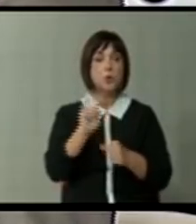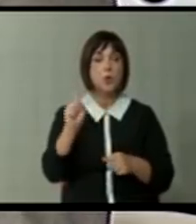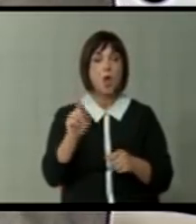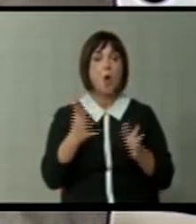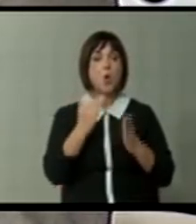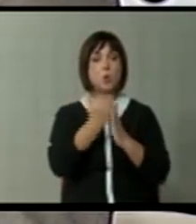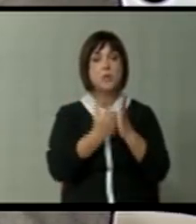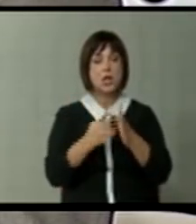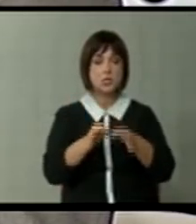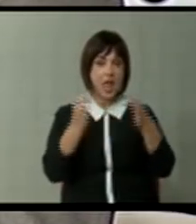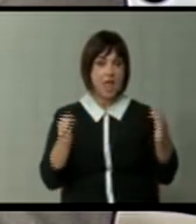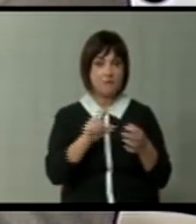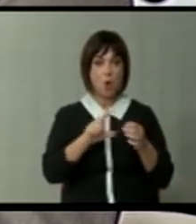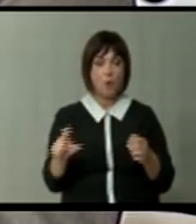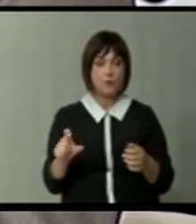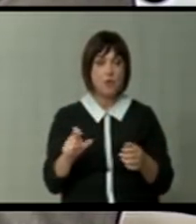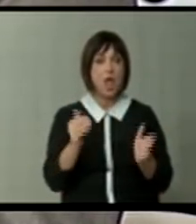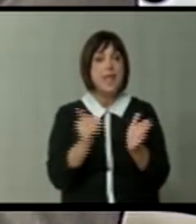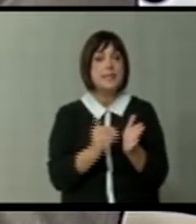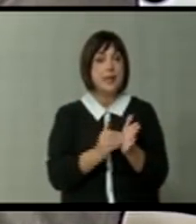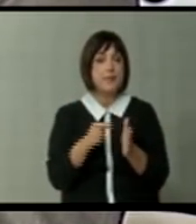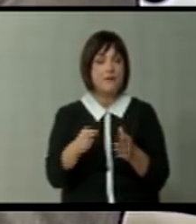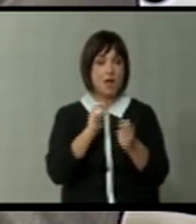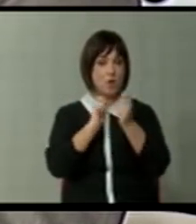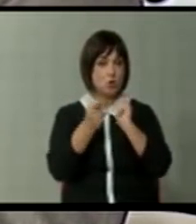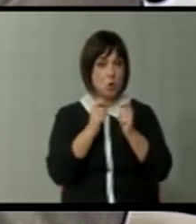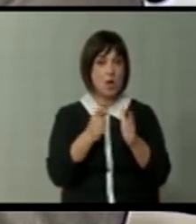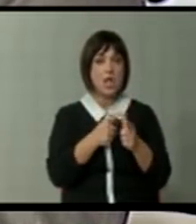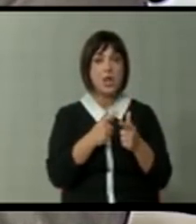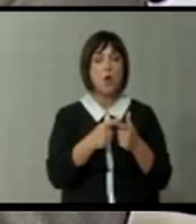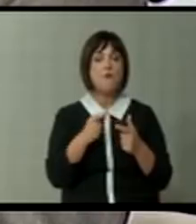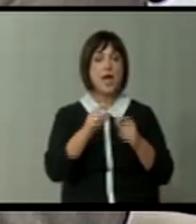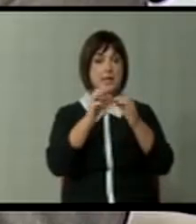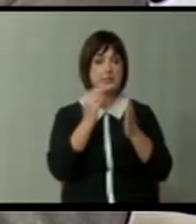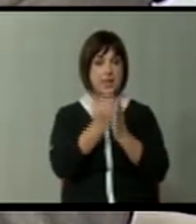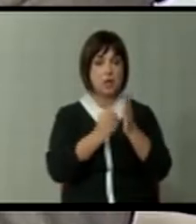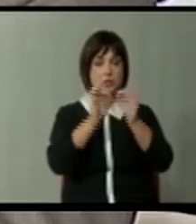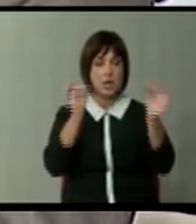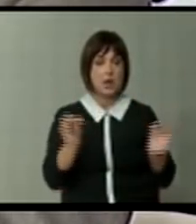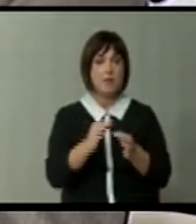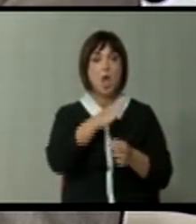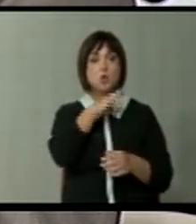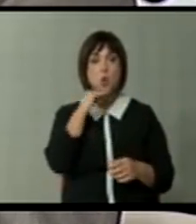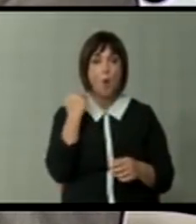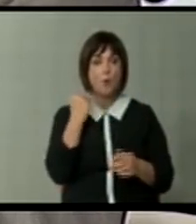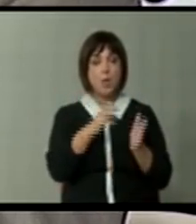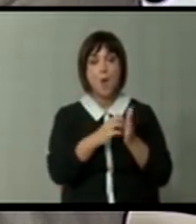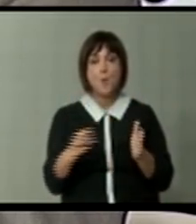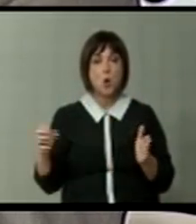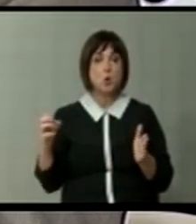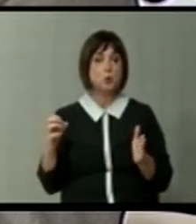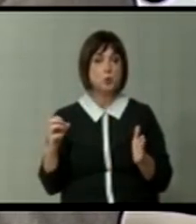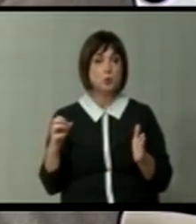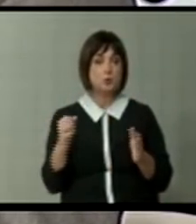околу Законот за јавно обвинителство. Потребен ли е таков договор, или оваа законска рамка, што сега постоие сусема доволна, да продолжи да